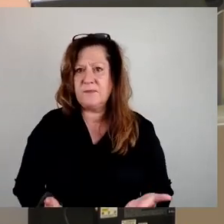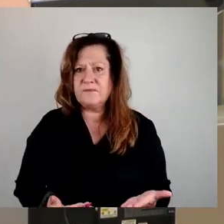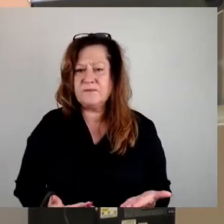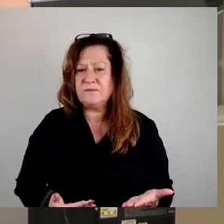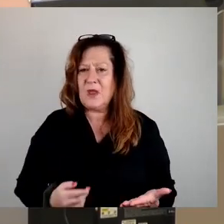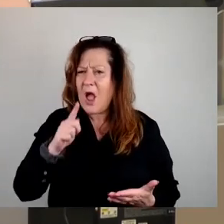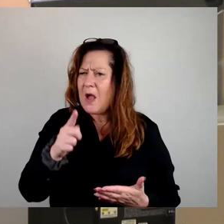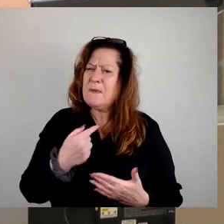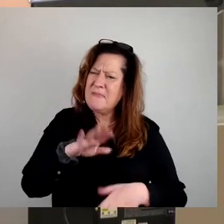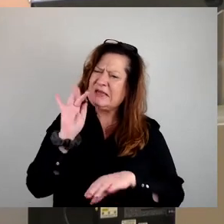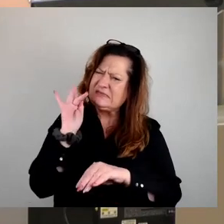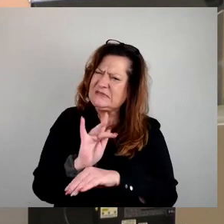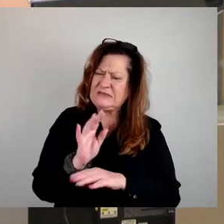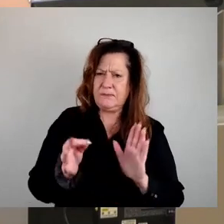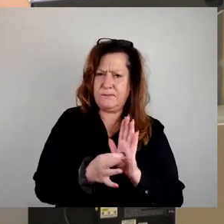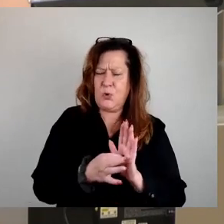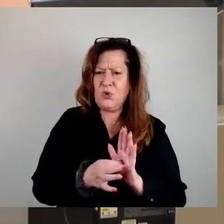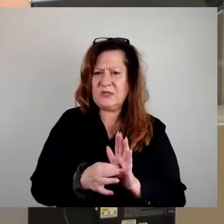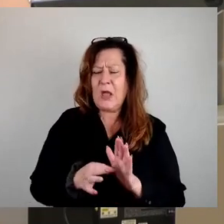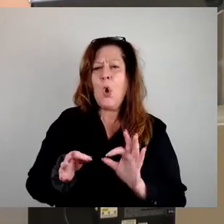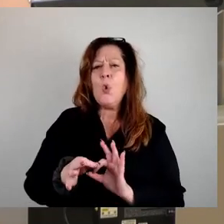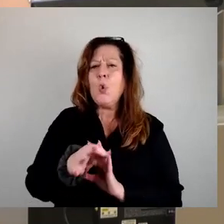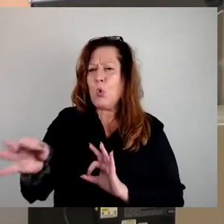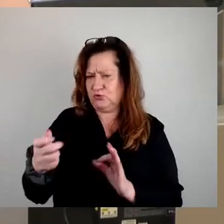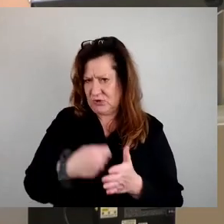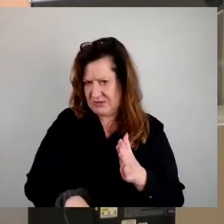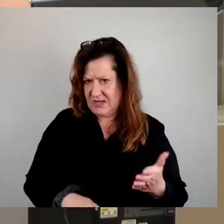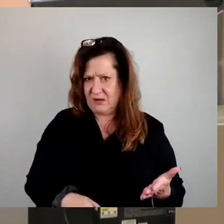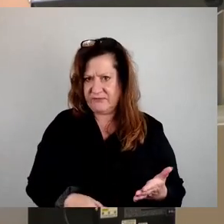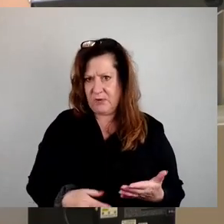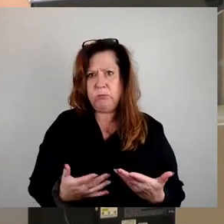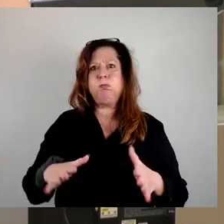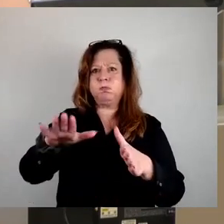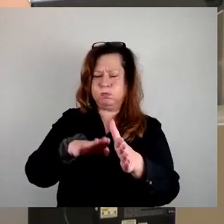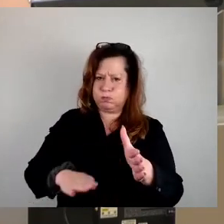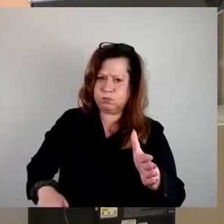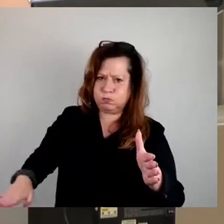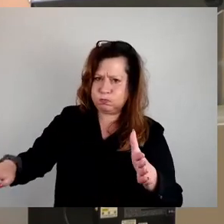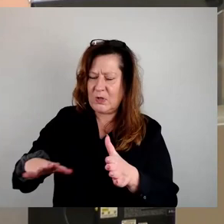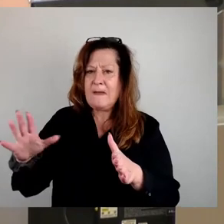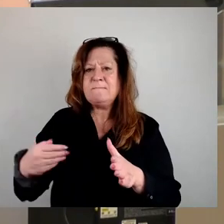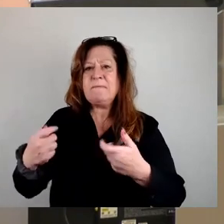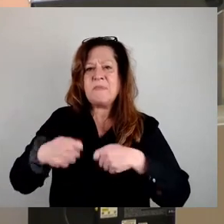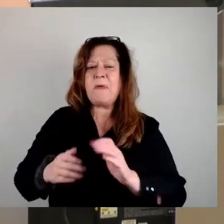ist jetzt der Ankauf der Grundstücke. Das sind sehr große Areale, die mit Bebauungsplanen erst entwickelt werden müssen.